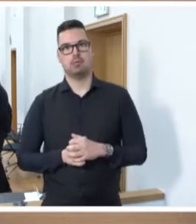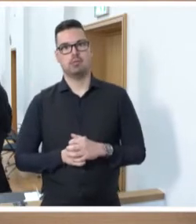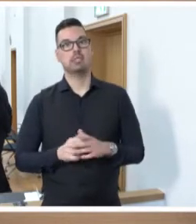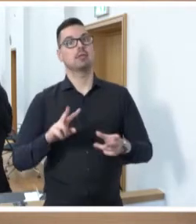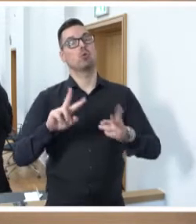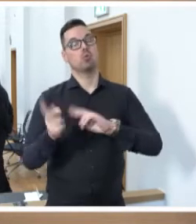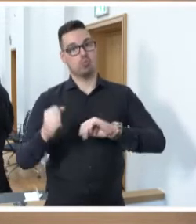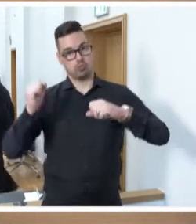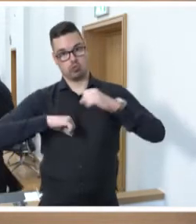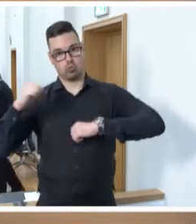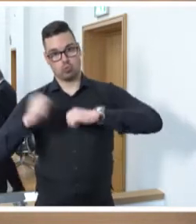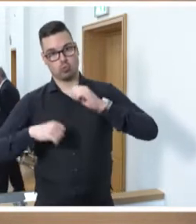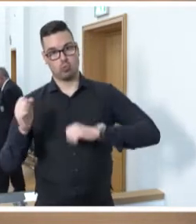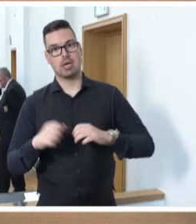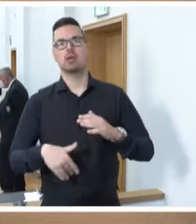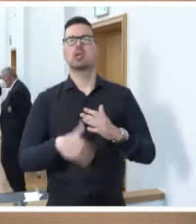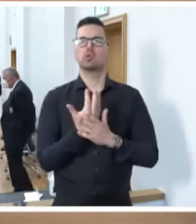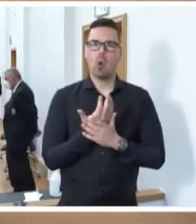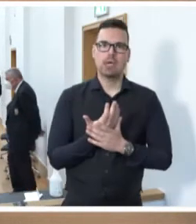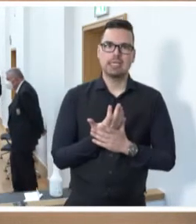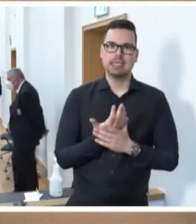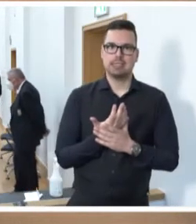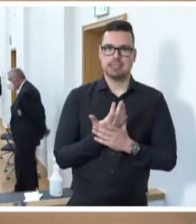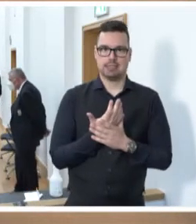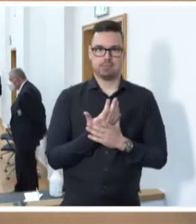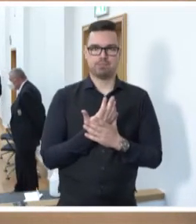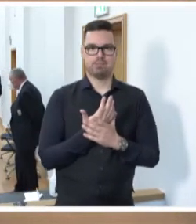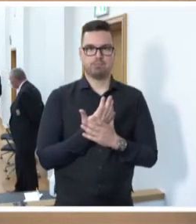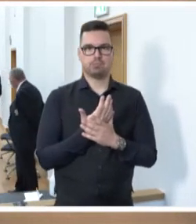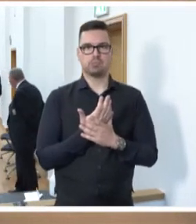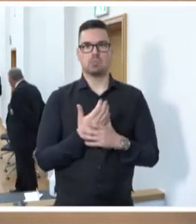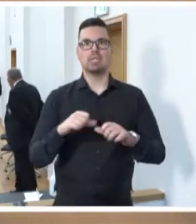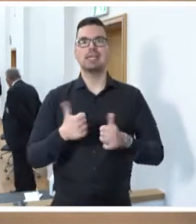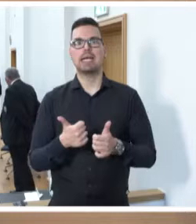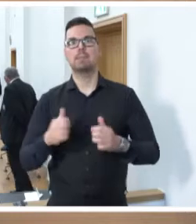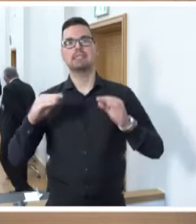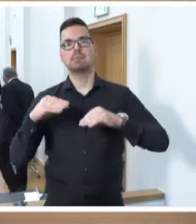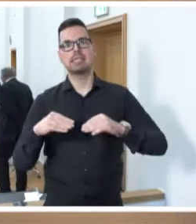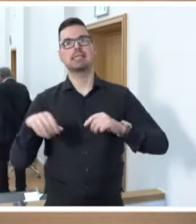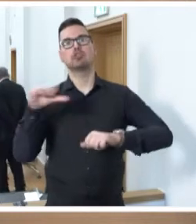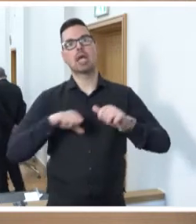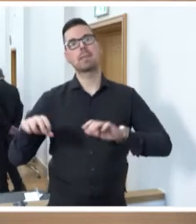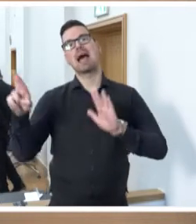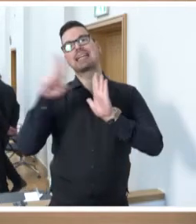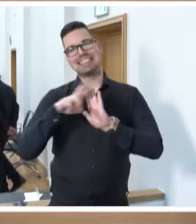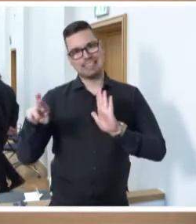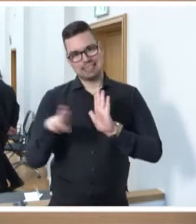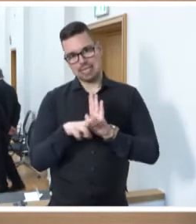Umstrukturierung ist auch eine Neufassung des Lebensmittelchemikergesetzes notwendig.